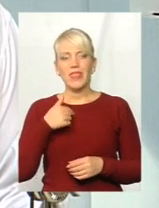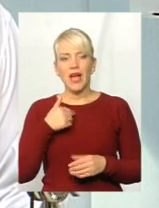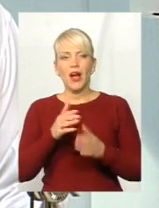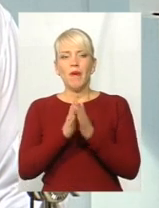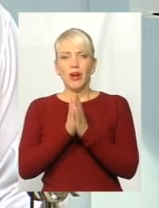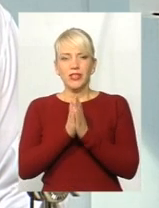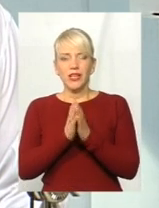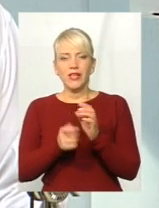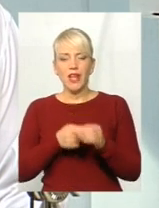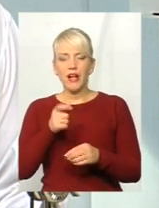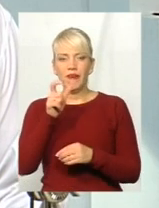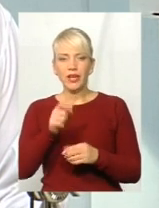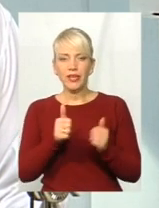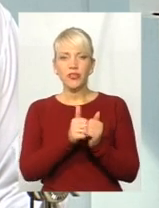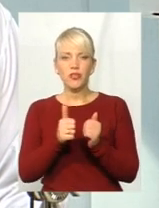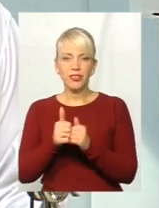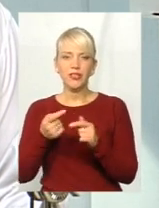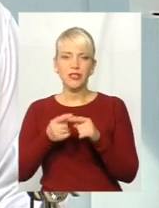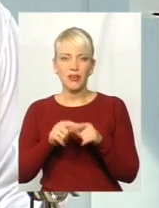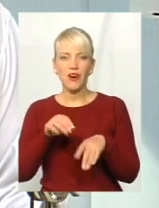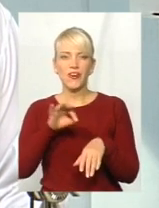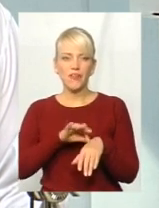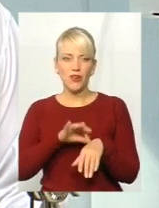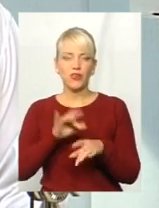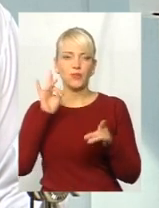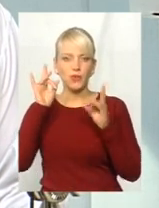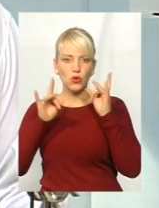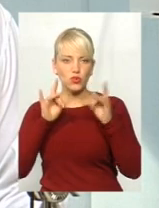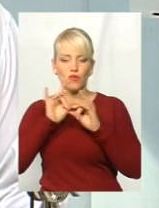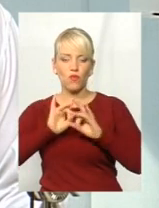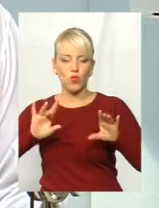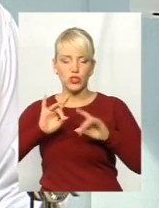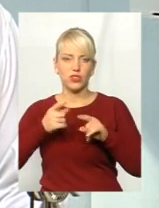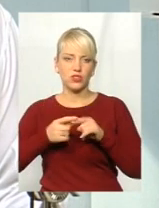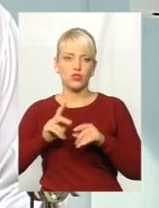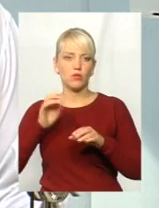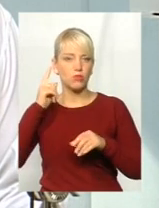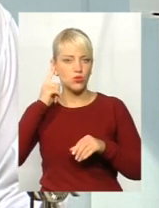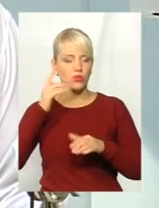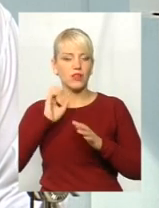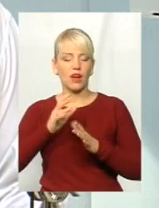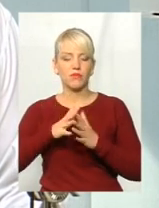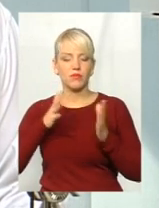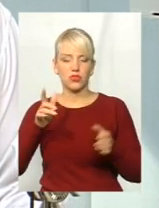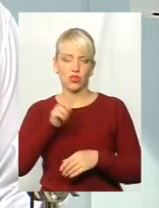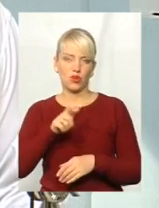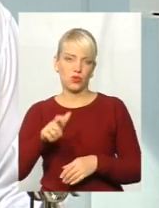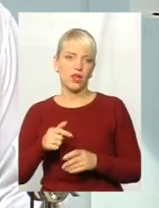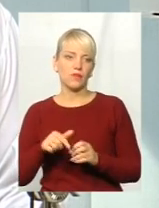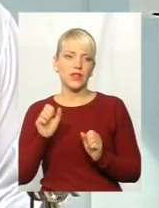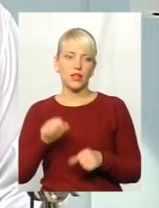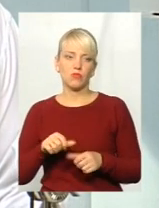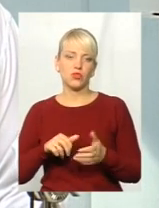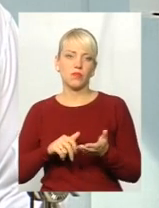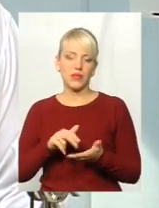заявники, от сусіди цього хворого, озвучити це, щоб почули якнайбільше людей. Можливо, тоді вже і піде